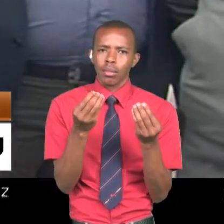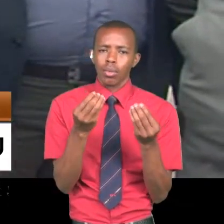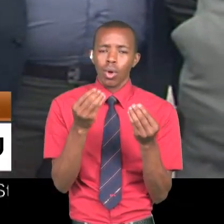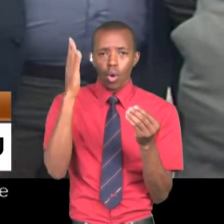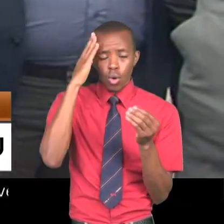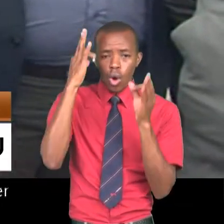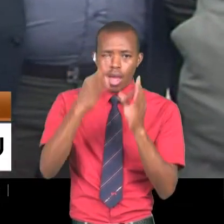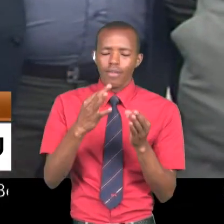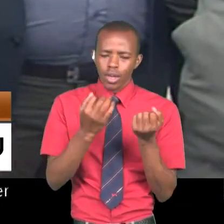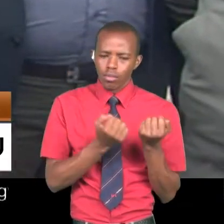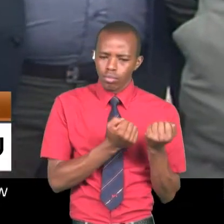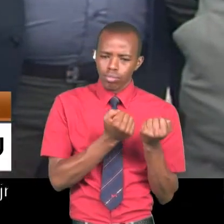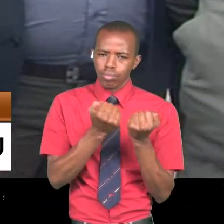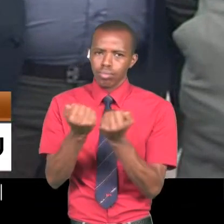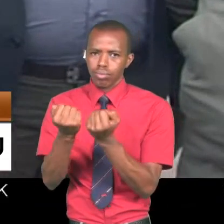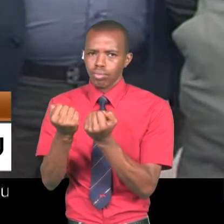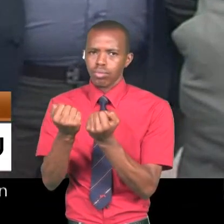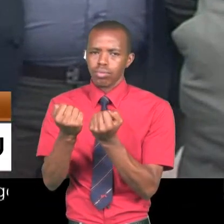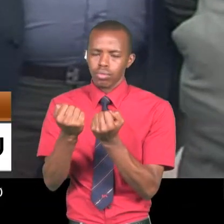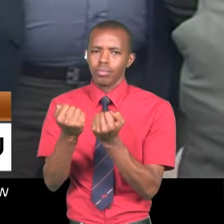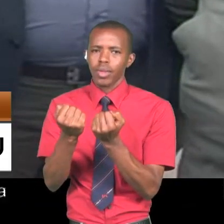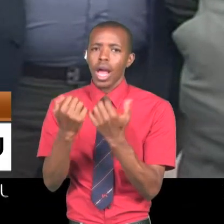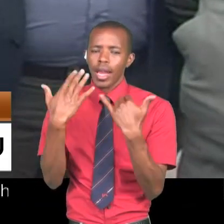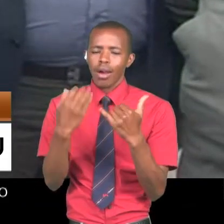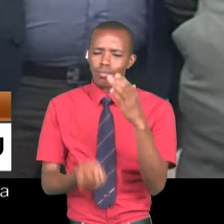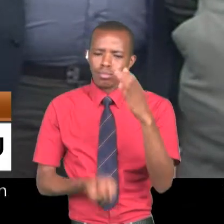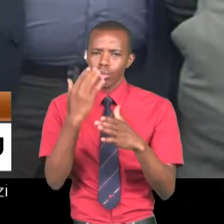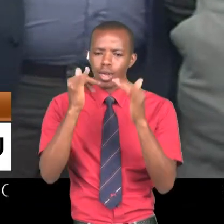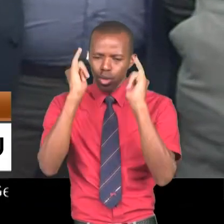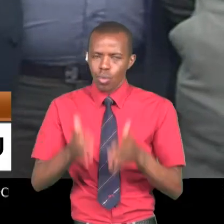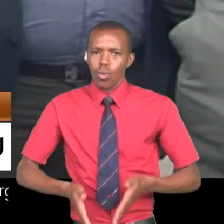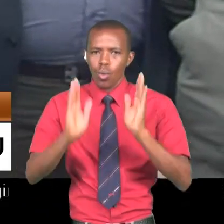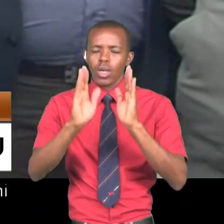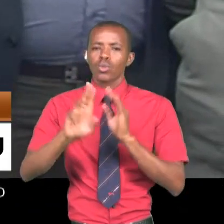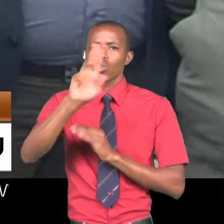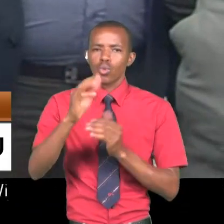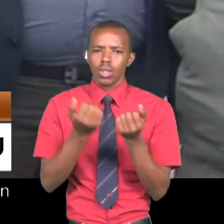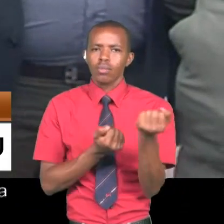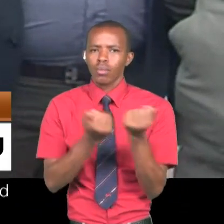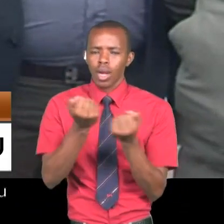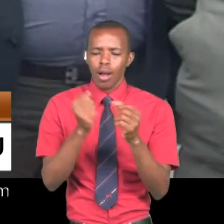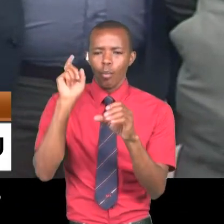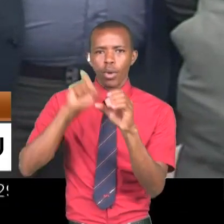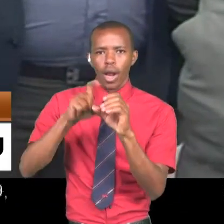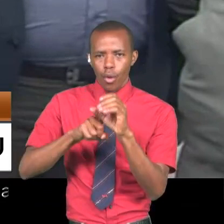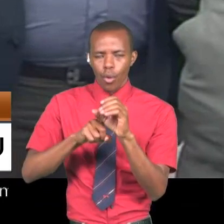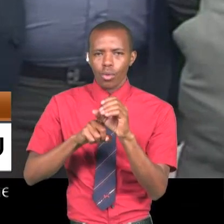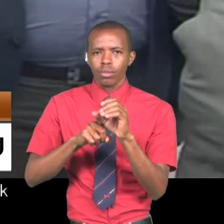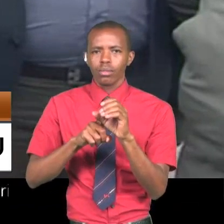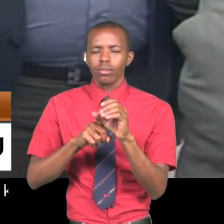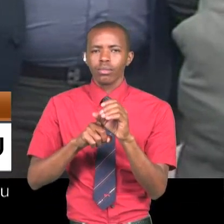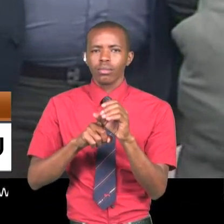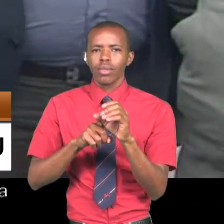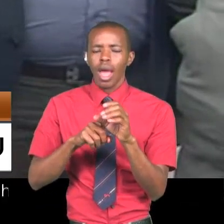ikiwa wanaenda njia iyo. Wakabuni sasa njia ingine ya kuesa kutembea na brado. Wakifikiria kwamba labda